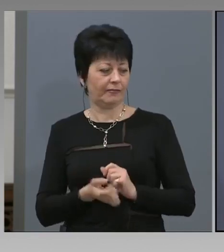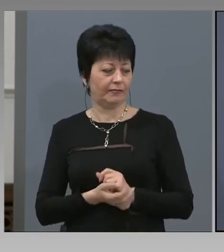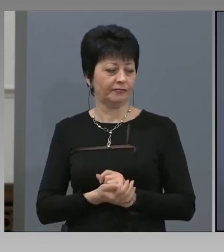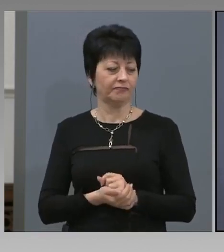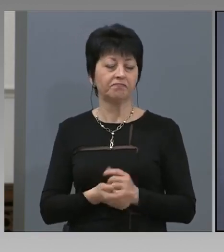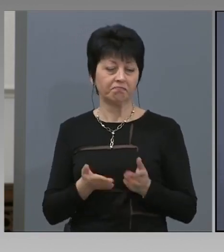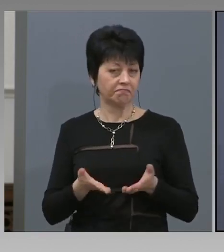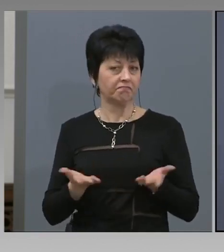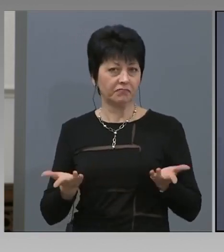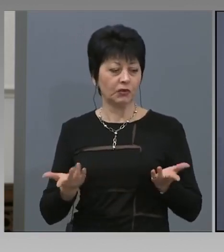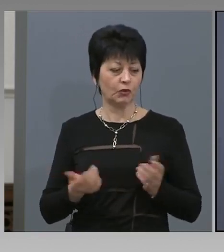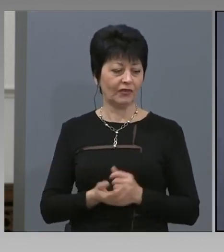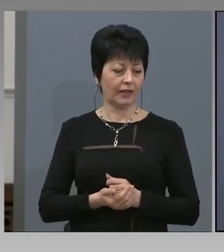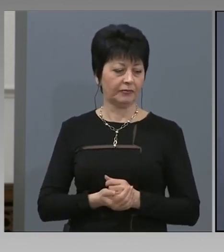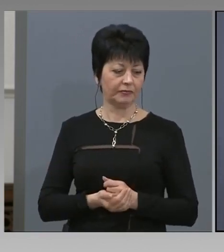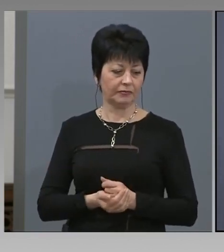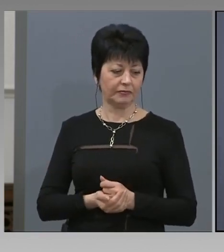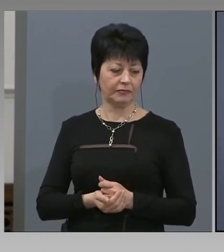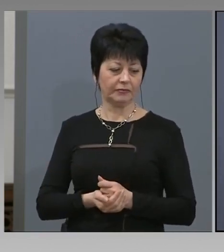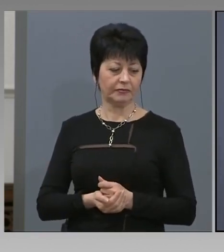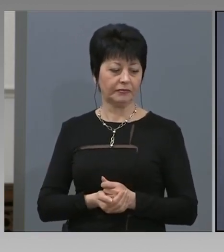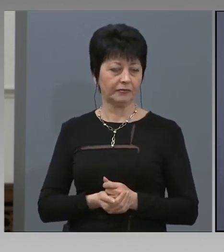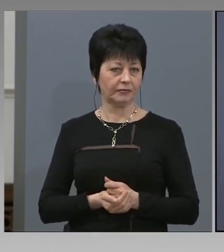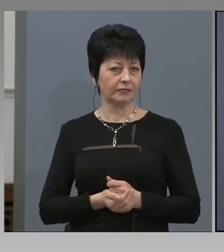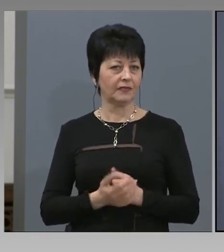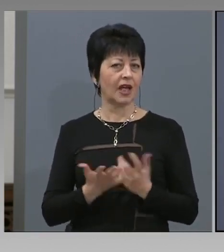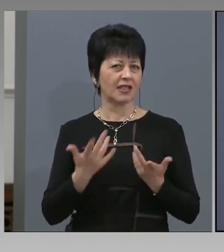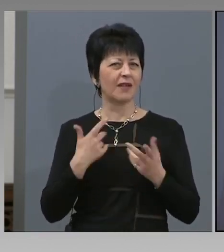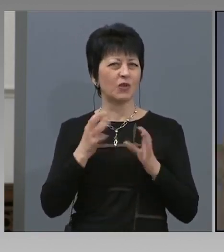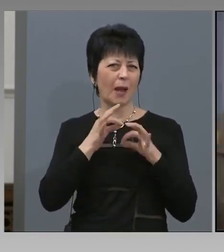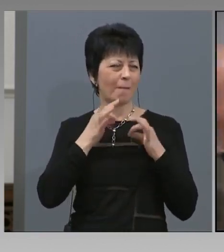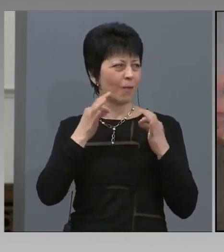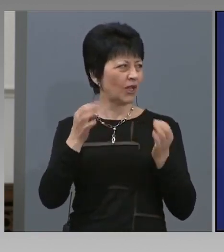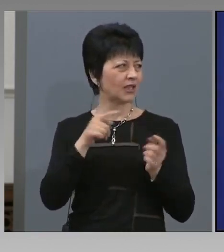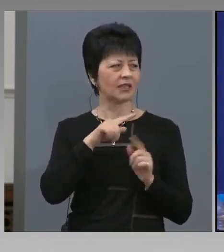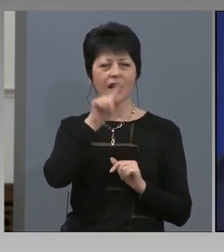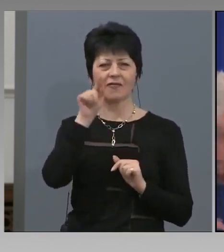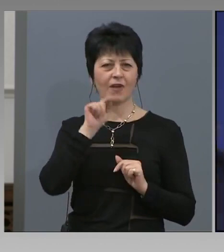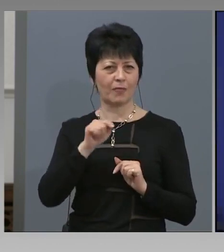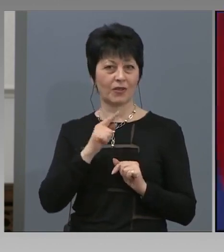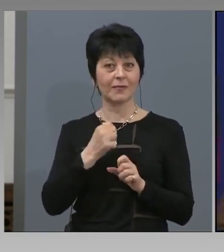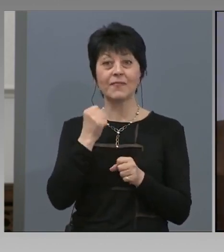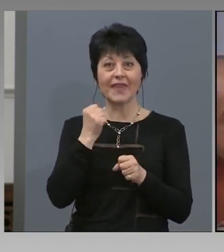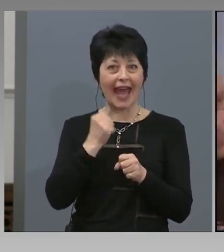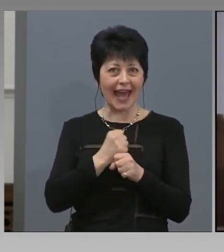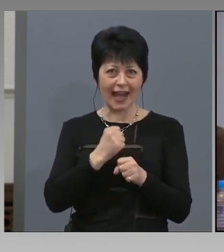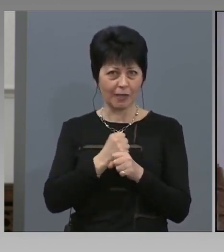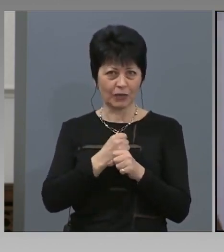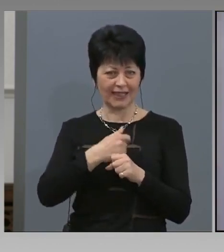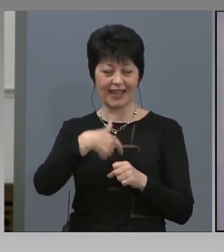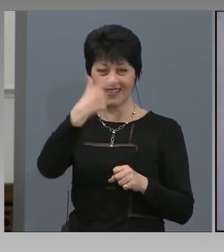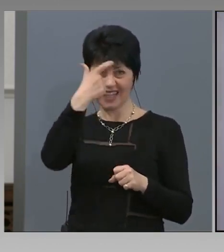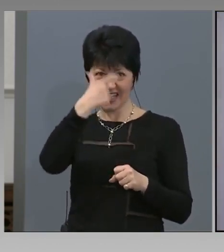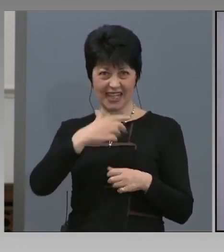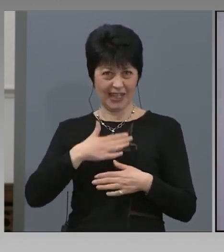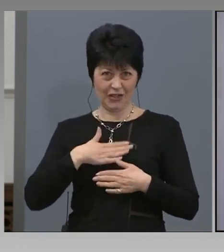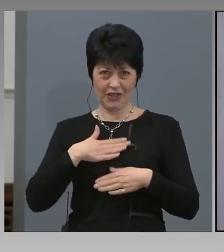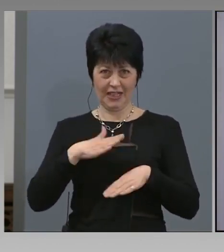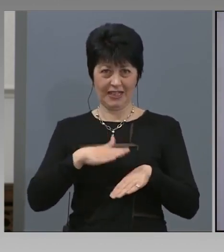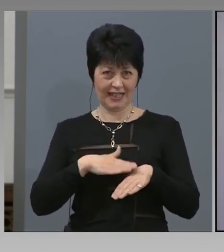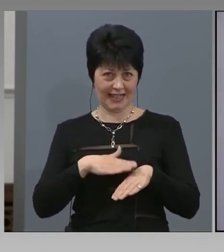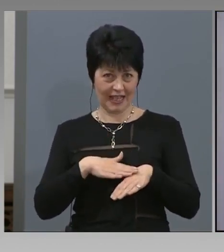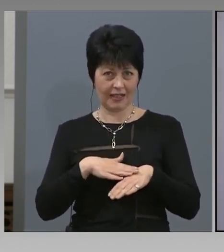Това е, което мога да кажа на този тъм. Само да поясня по повод въпроса. Работата с лични данни или със чувствителна